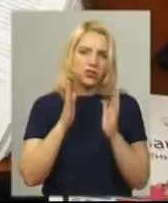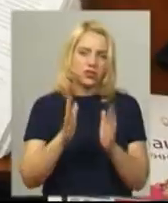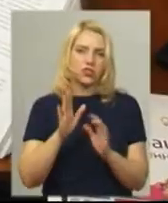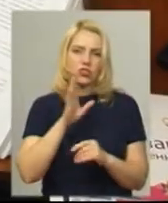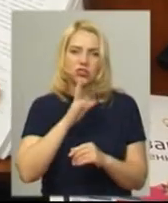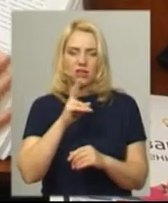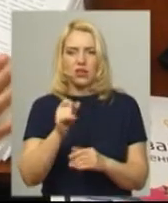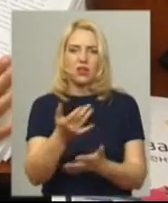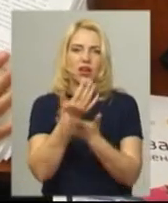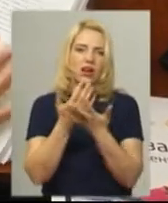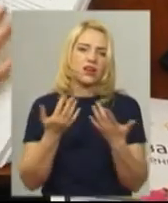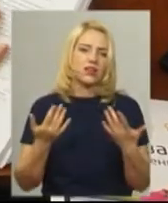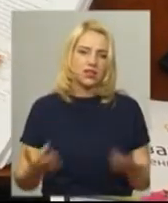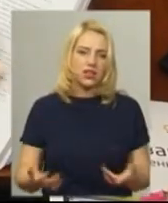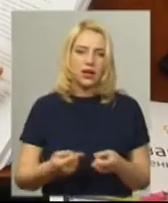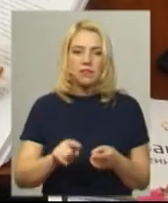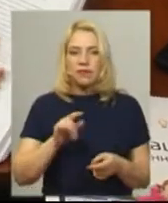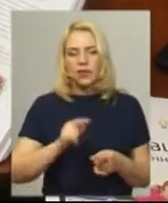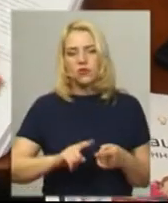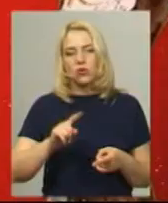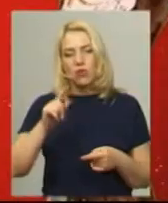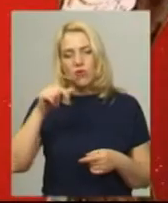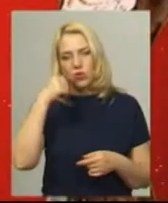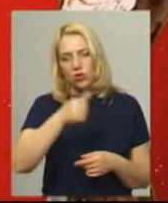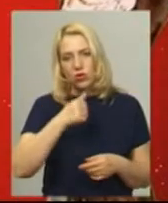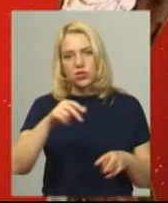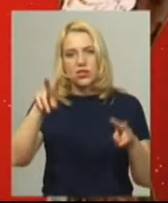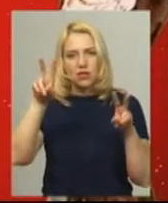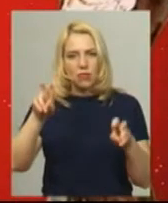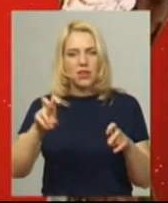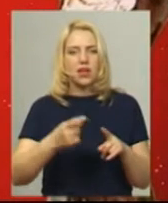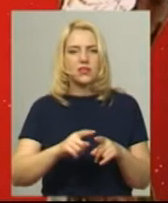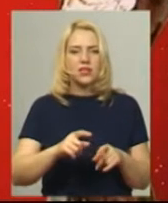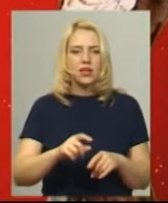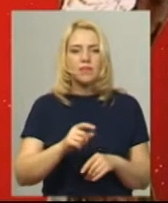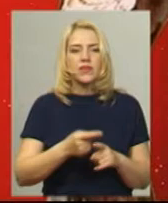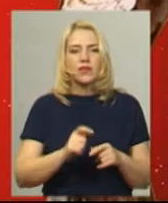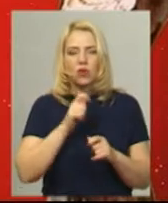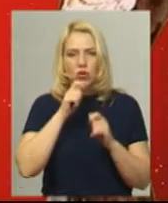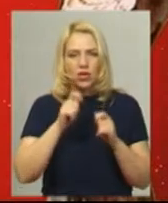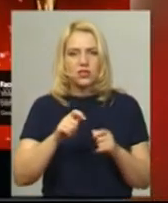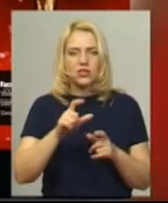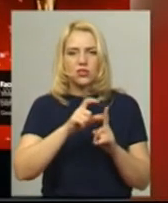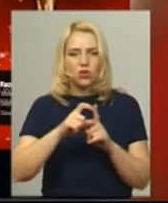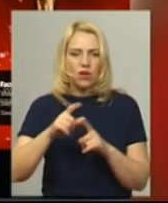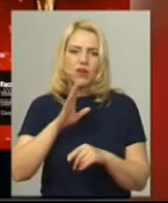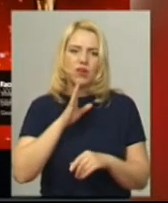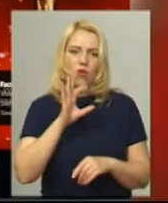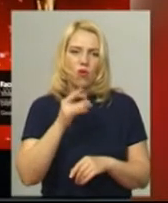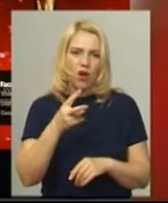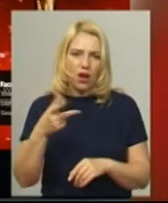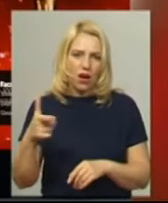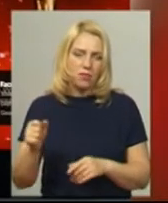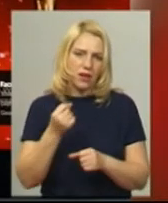Різна. В цьому році в номінації романи конкурсу «Коронація слова» Ольга Селіпа перемогла. За її словами, було представлено у цій категорії